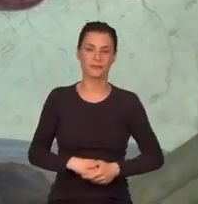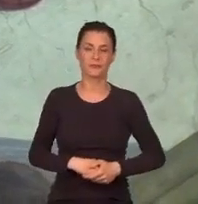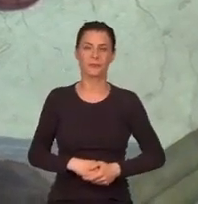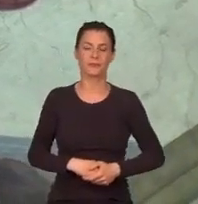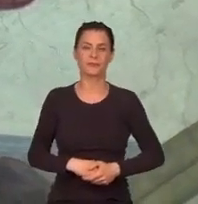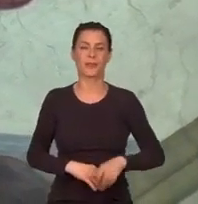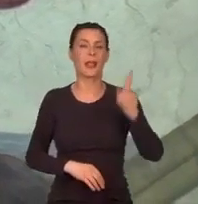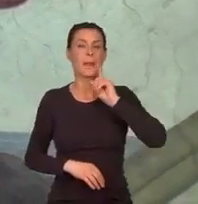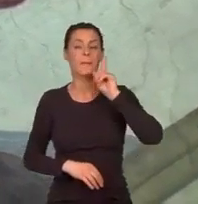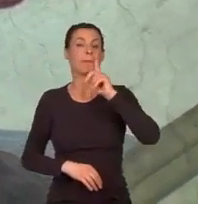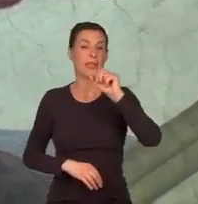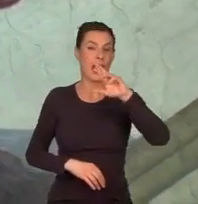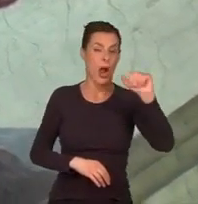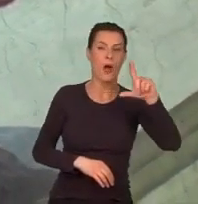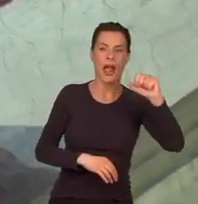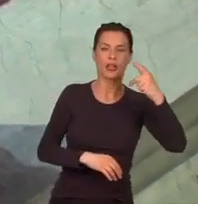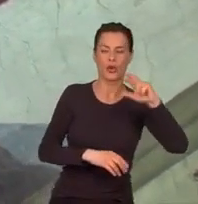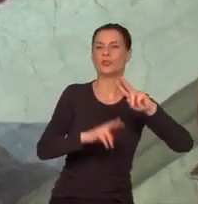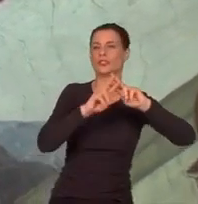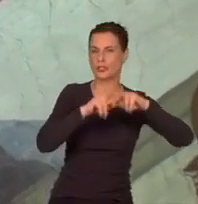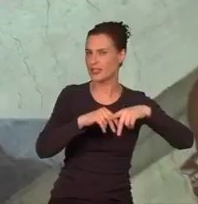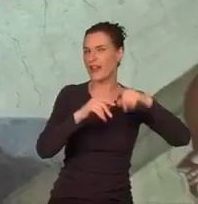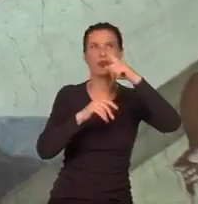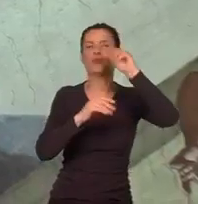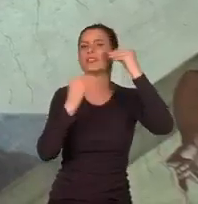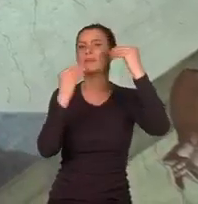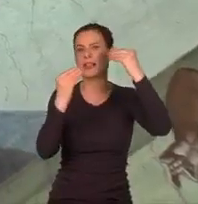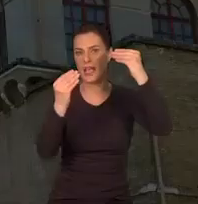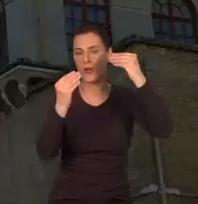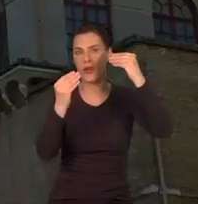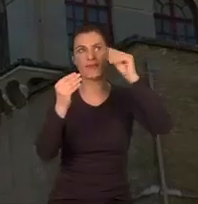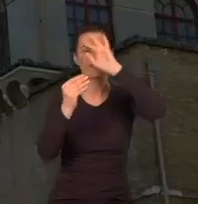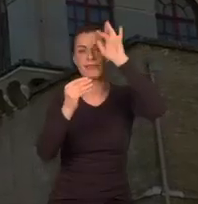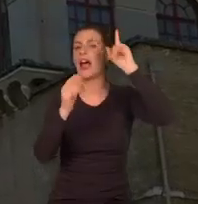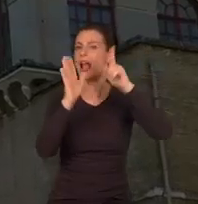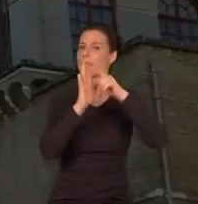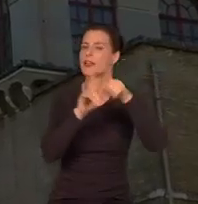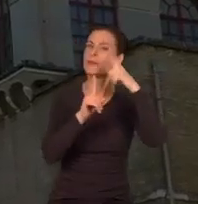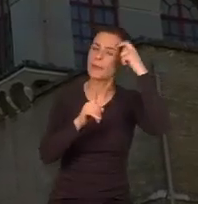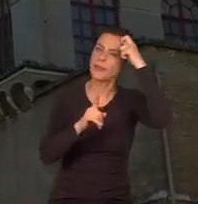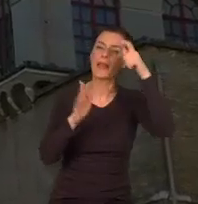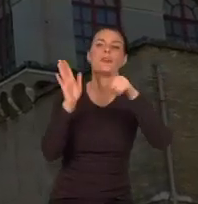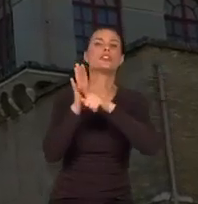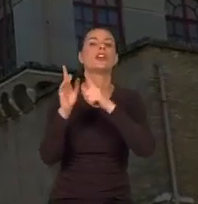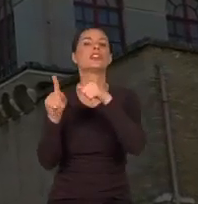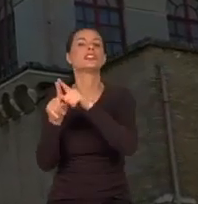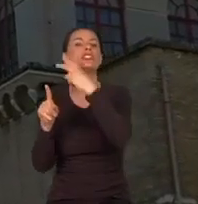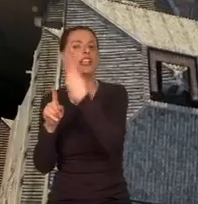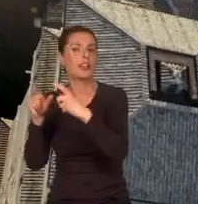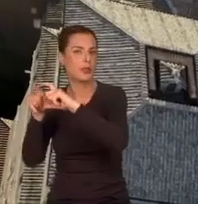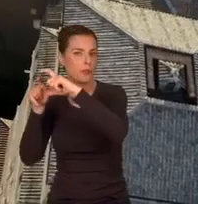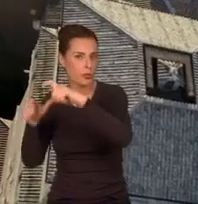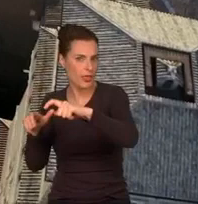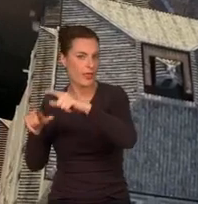Choć Michał Anioł pozostawił w kaplicy sykstyńskiej wyjątkowy ślad, pamiętajmy o jego wkładzie we wspaniały, sąsiedni budynek.